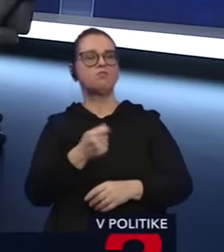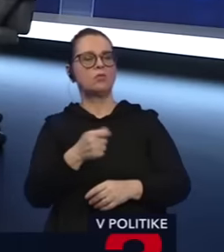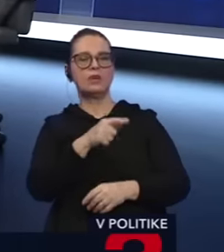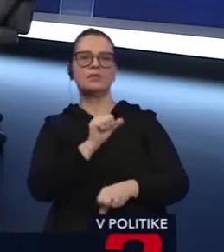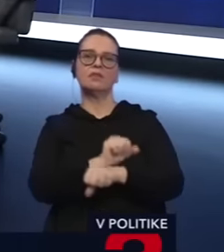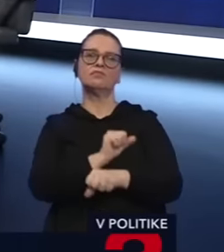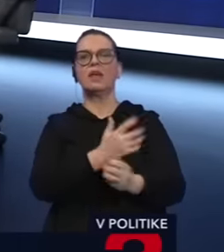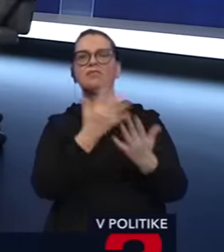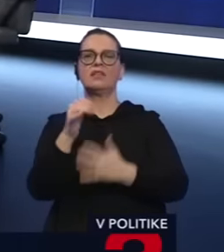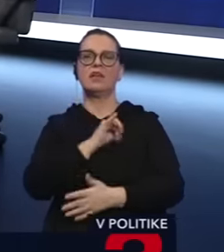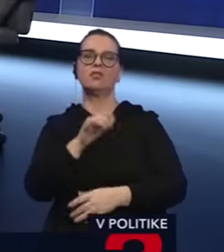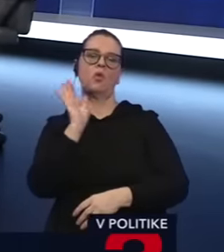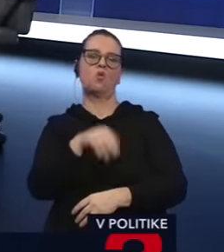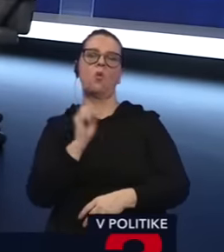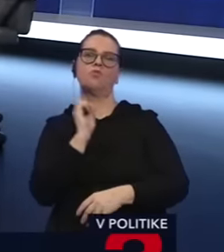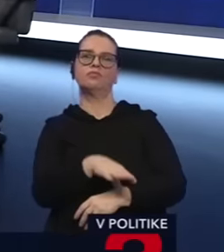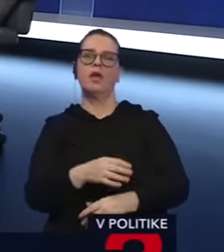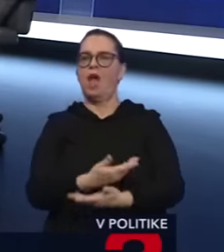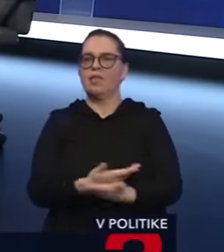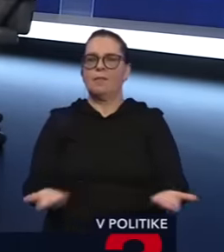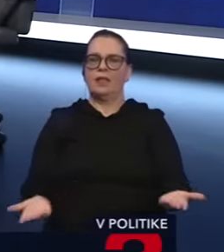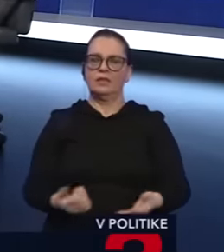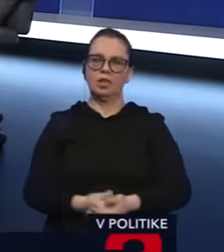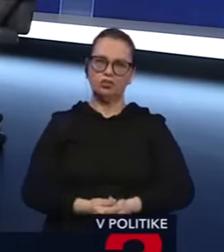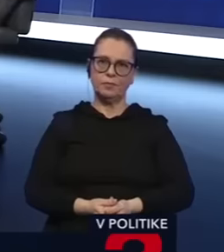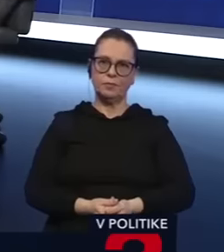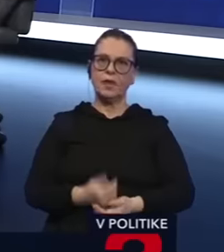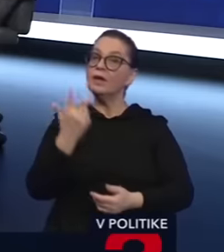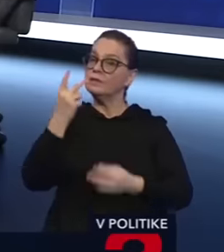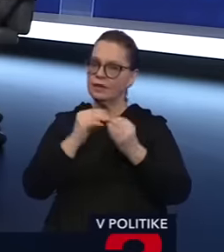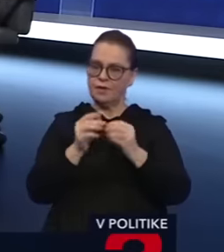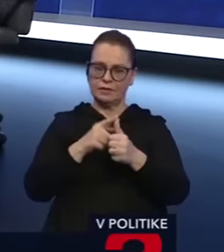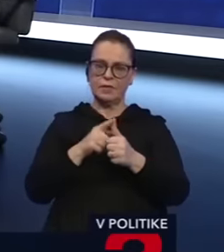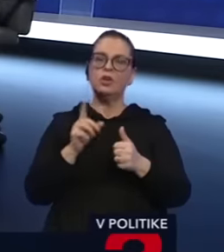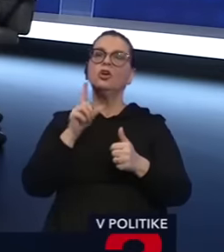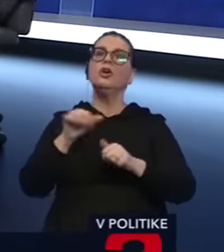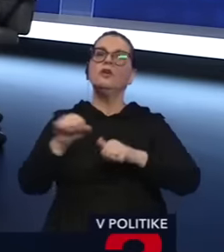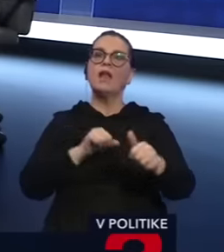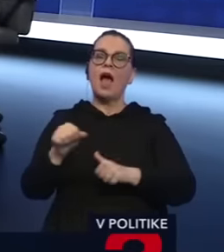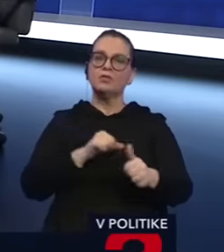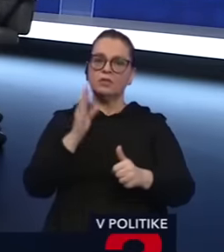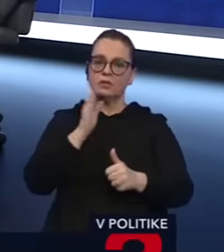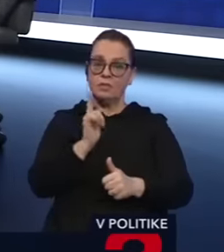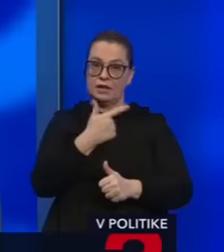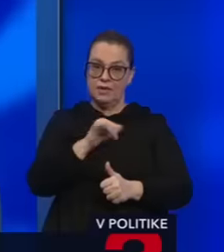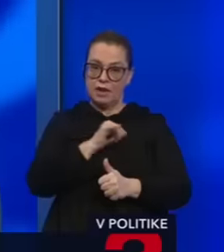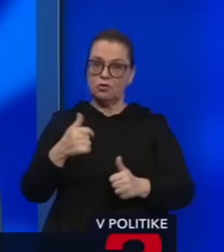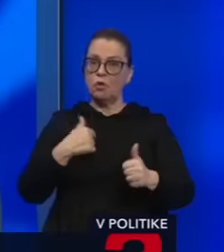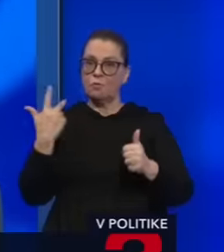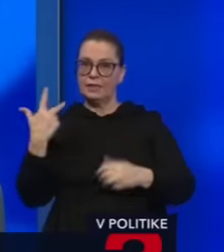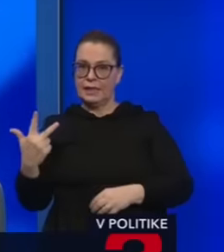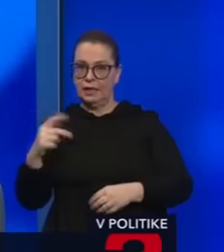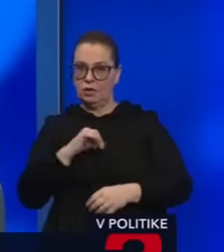preto, aby ste niekoho na 10 rokov ohodili do väzenia a nemali z toho nič. Tri veci. Čo sa týka vládnutia smer 12 rokov, my 3 roky.